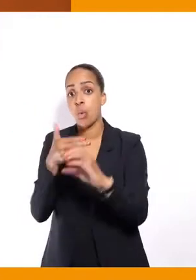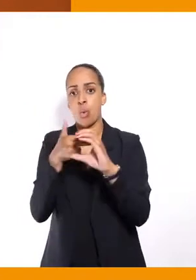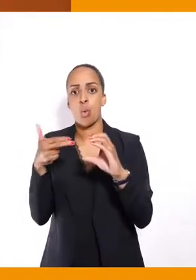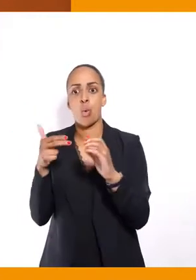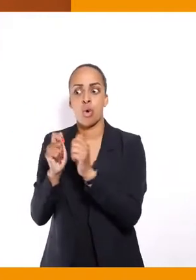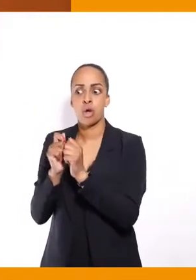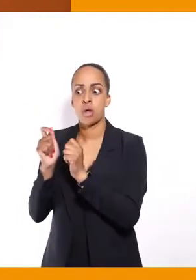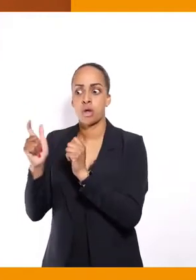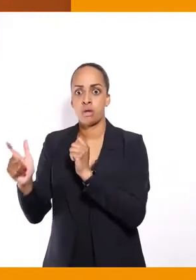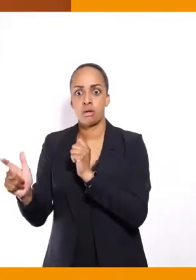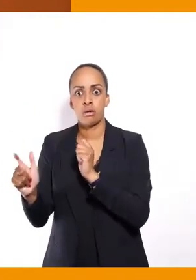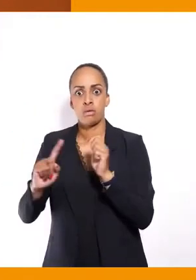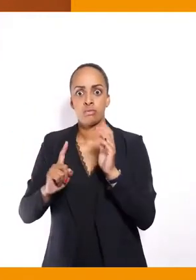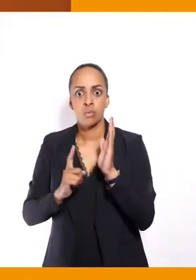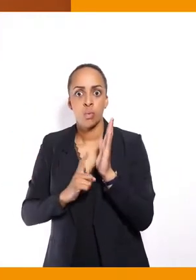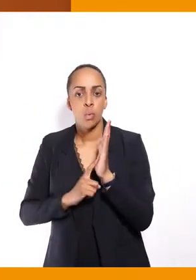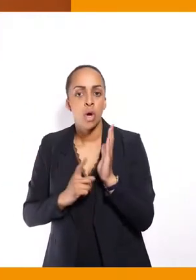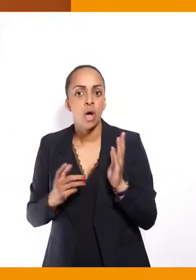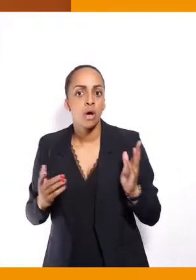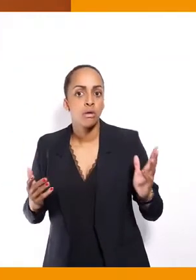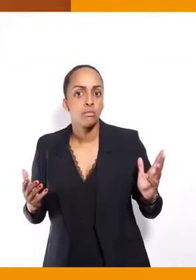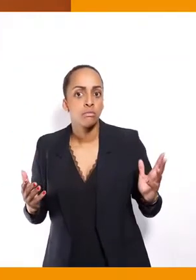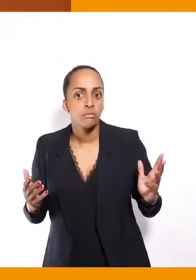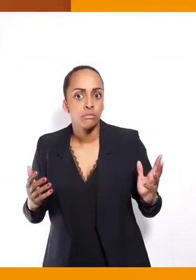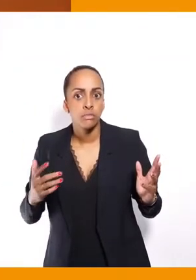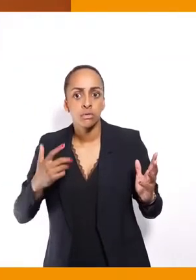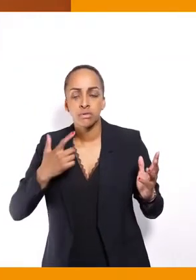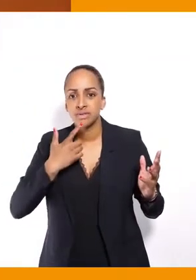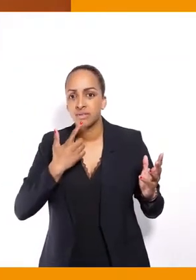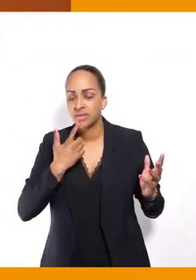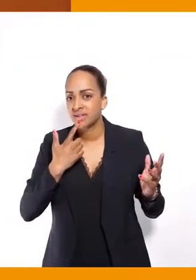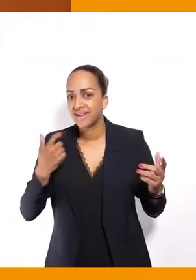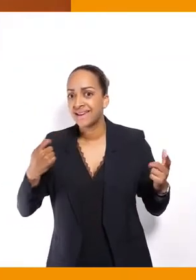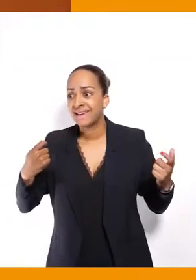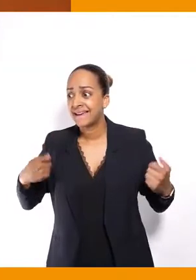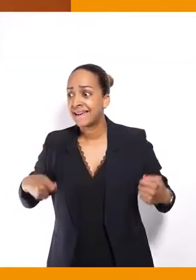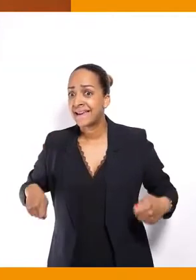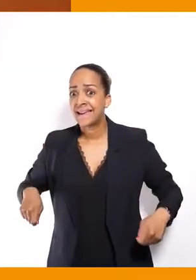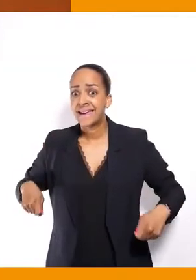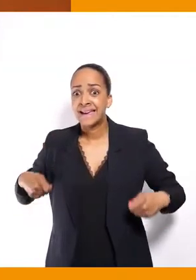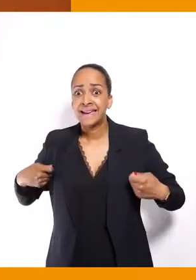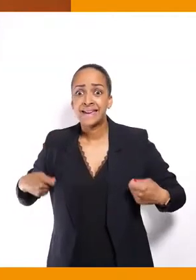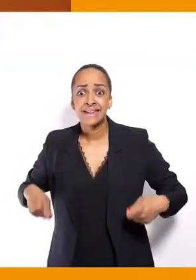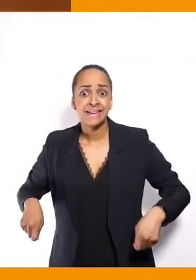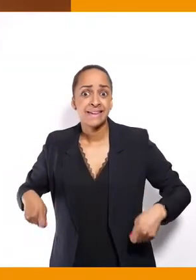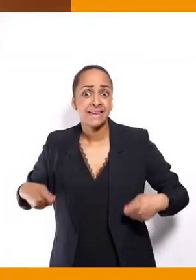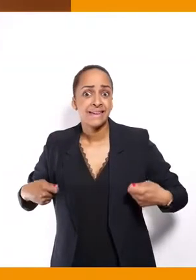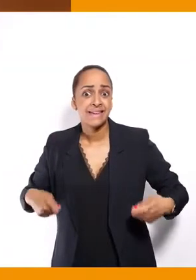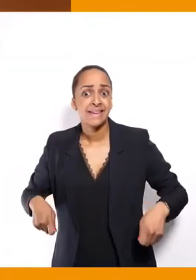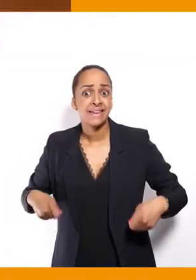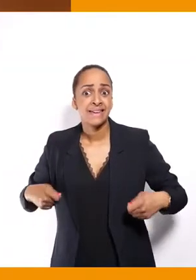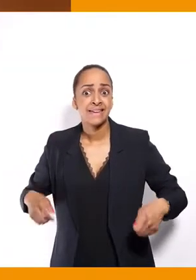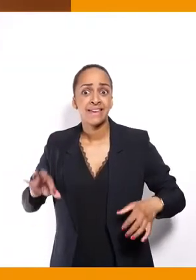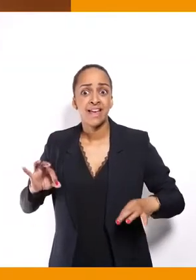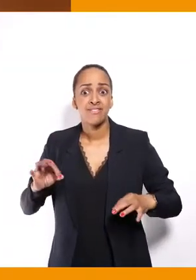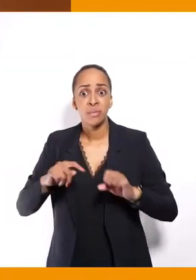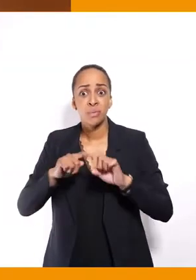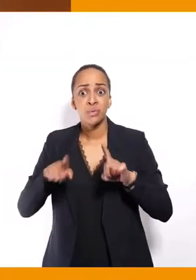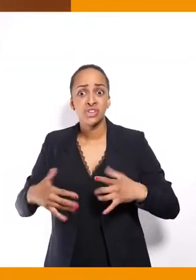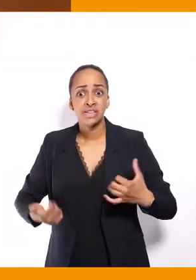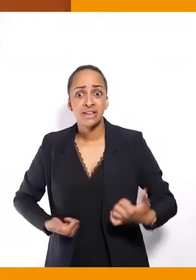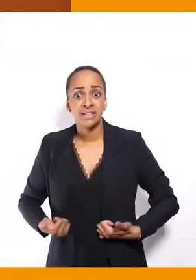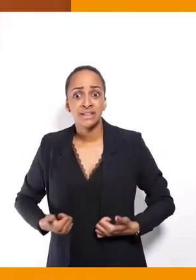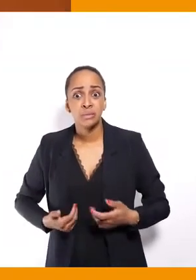Ce sont des montants qui dépassent largement le budget de services publics